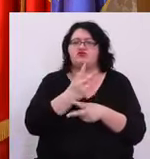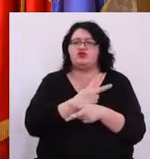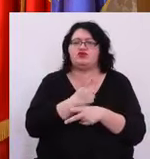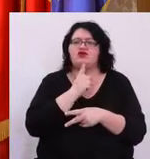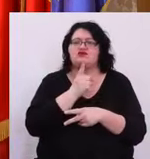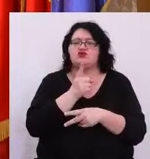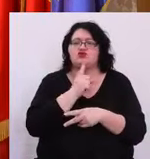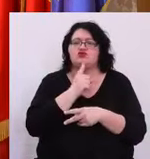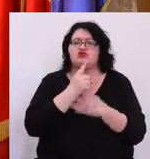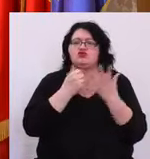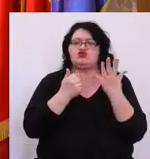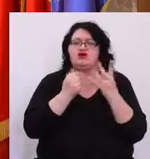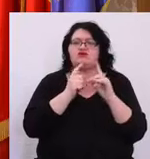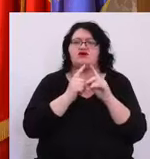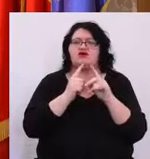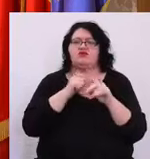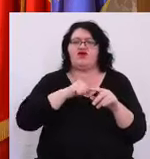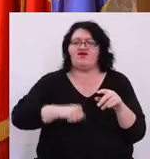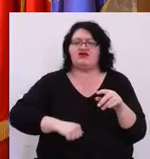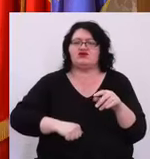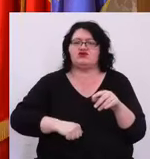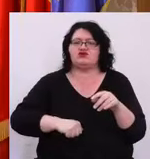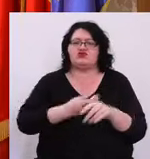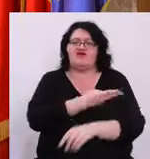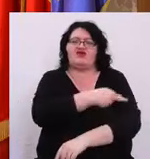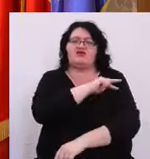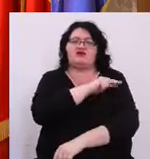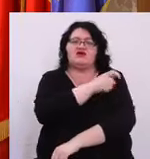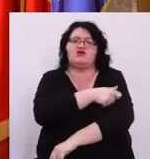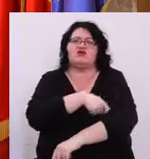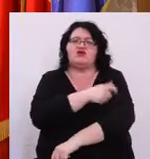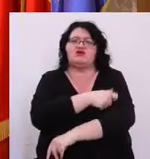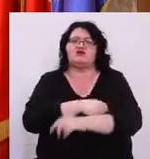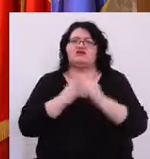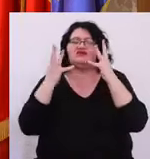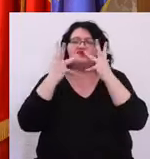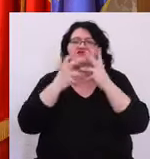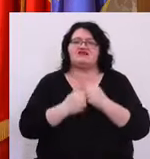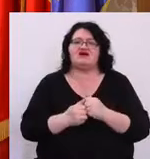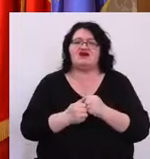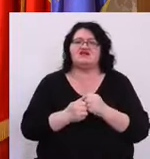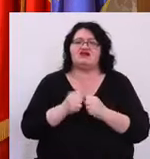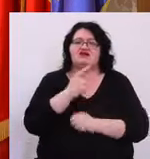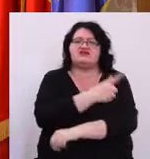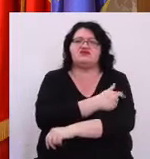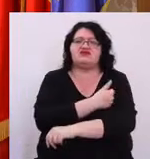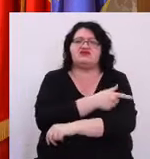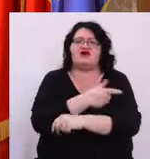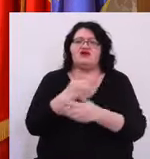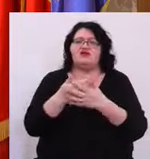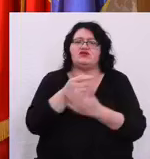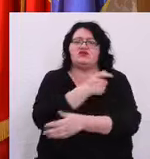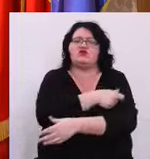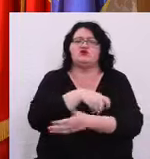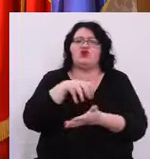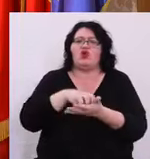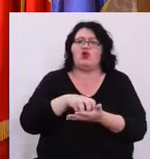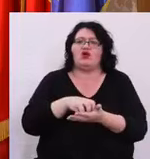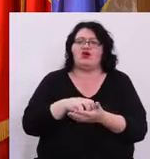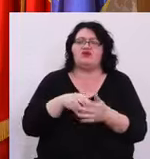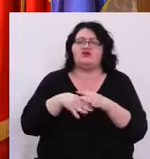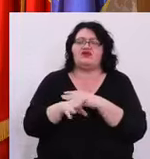că ați numit 6 profesioniști ca să vă reprezinte în Consiliul de Administrație Al ispitalelor din subordine a Consiliului Local